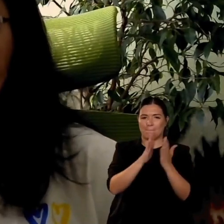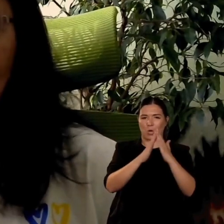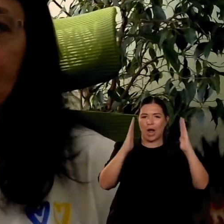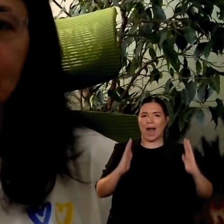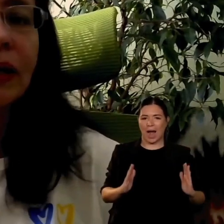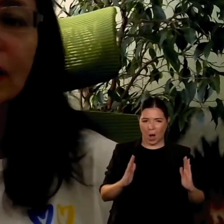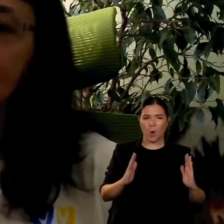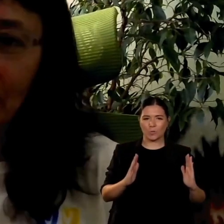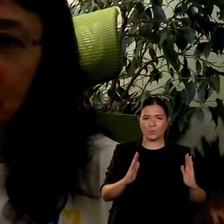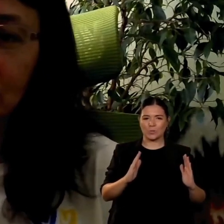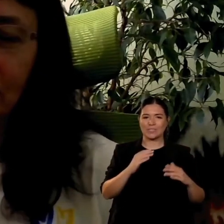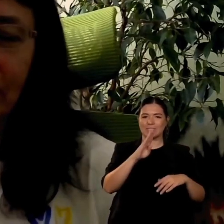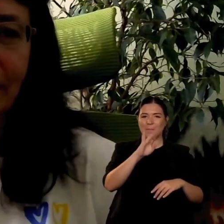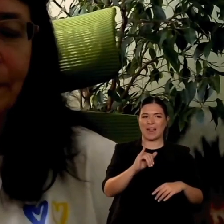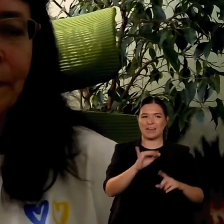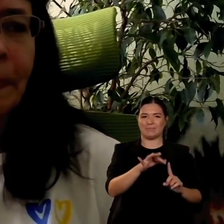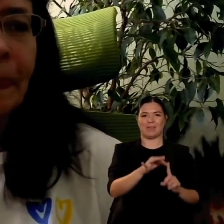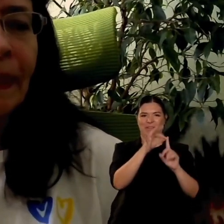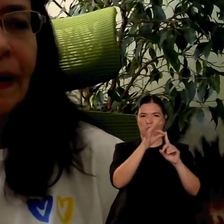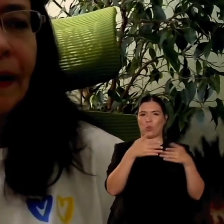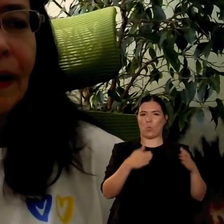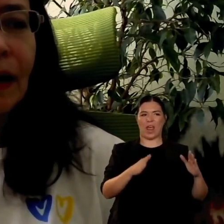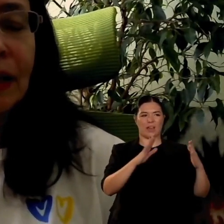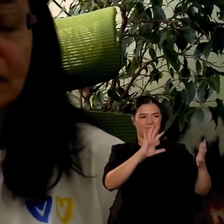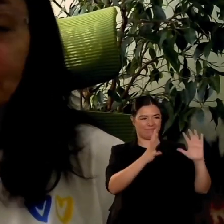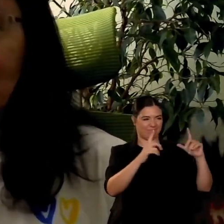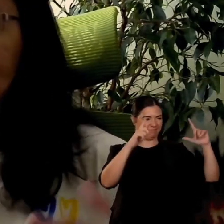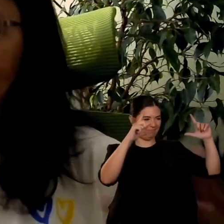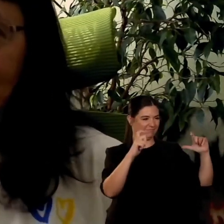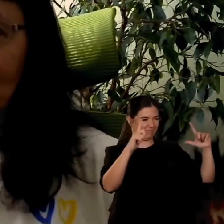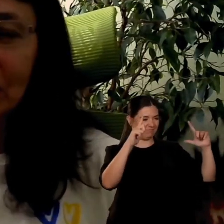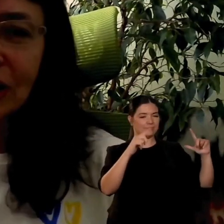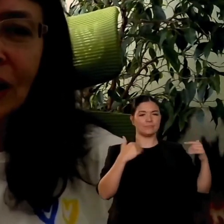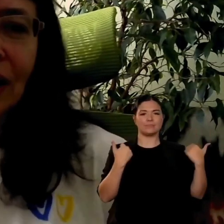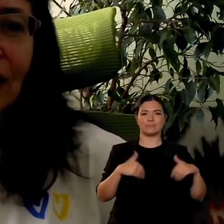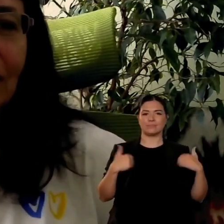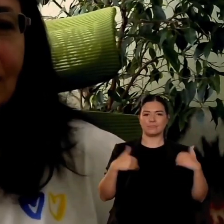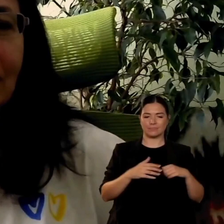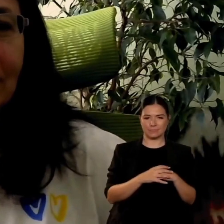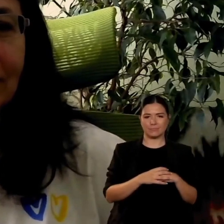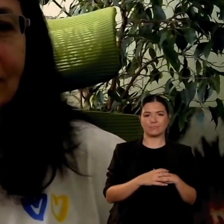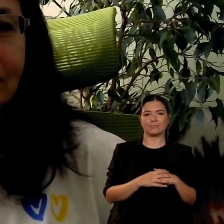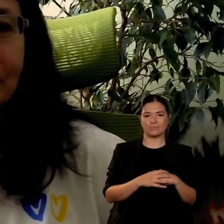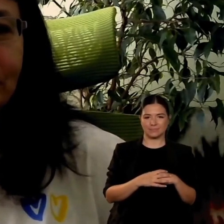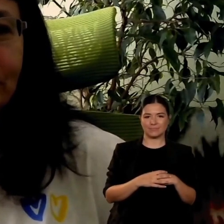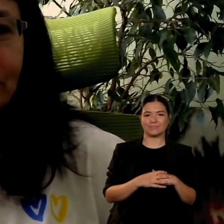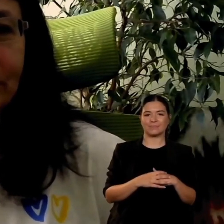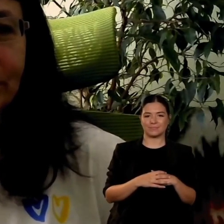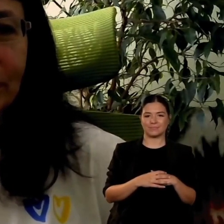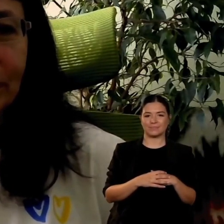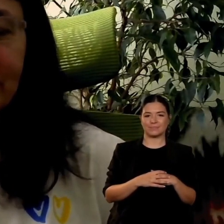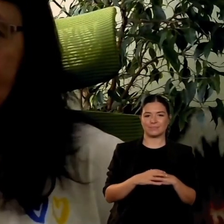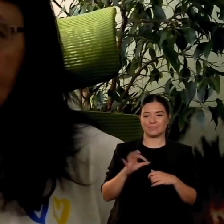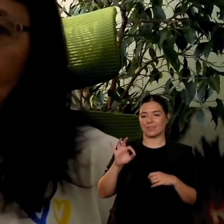Spagna ha scritto e ha registrato infatti la sua canzone una canzone propria in spagnolo